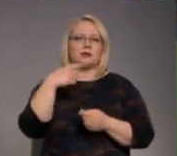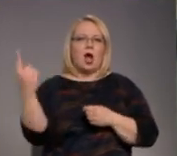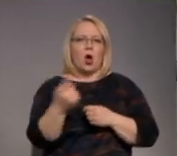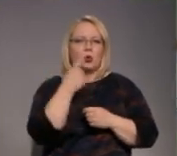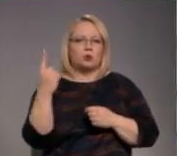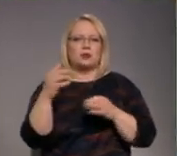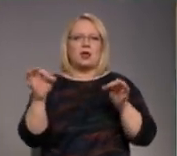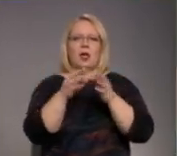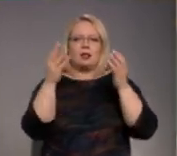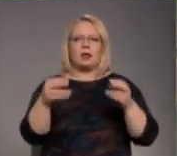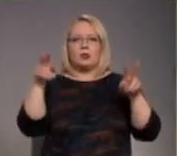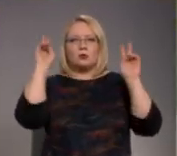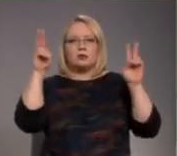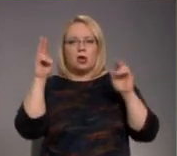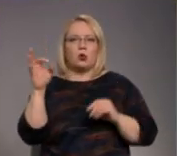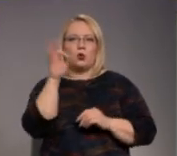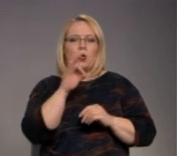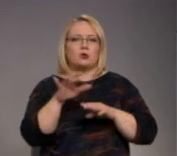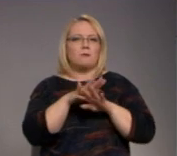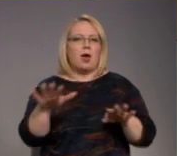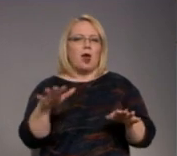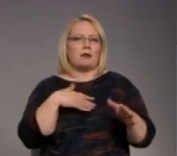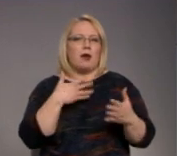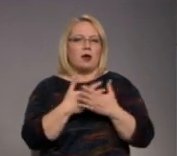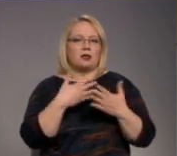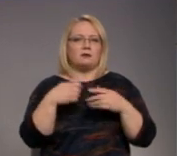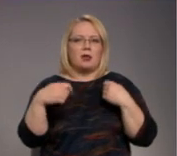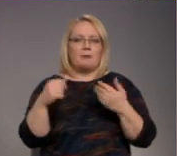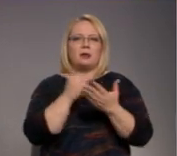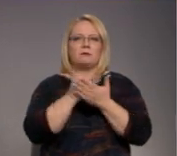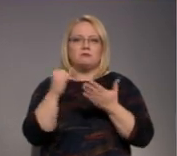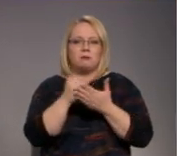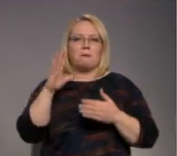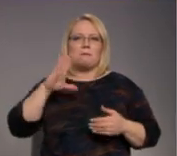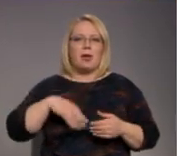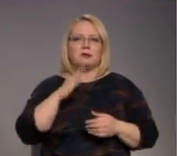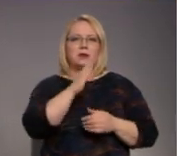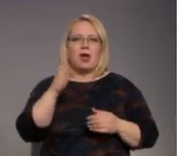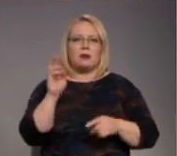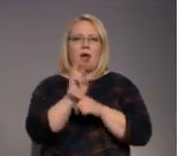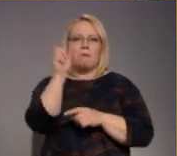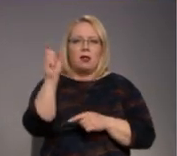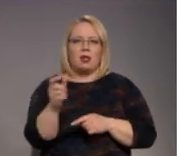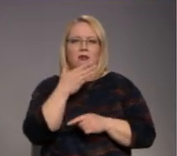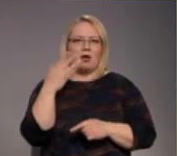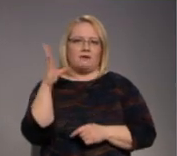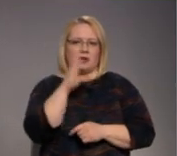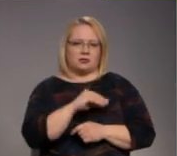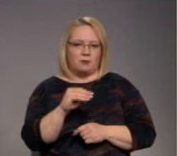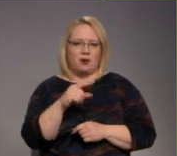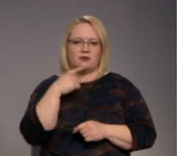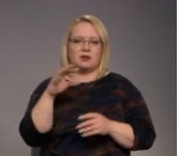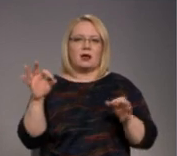lieldienu zaķu nolas, ar ko bērni aktīvi spēlējas. Taču dezinfekcija pēc katra apmeklētāja nav iespējama. Lieldienu dekorācijas